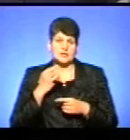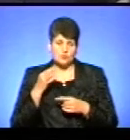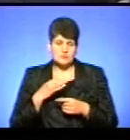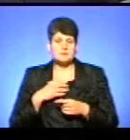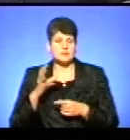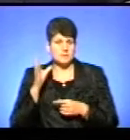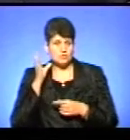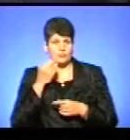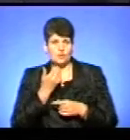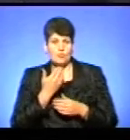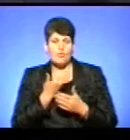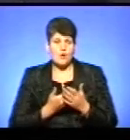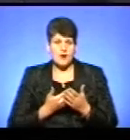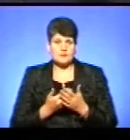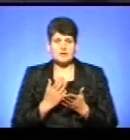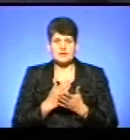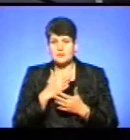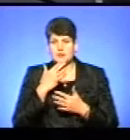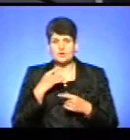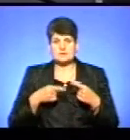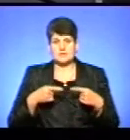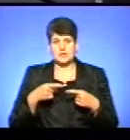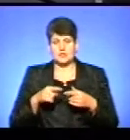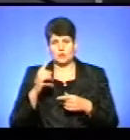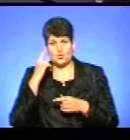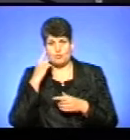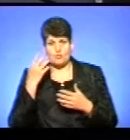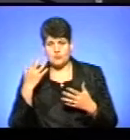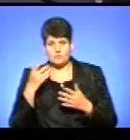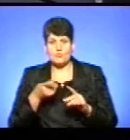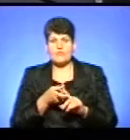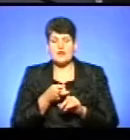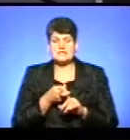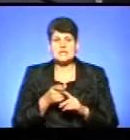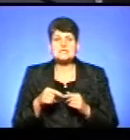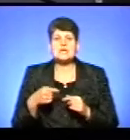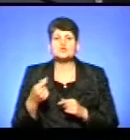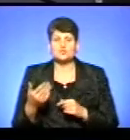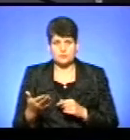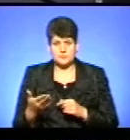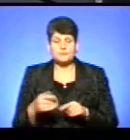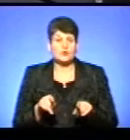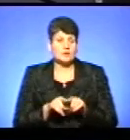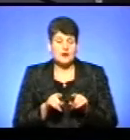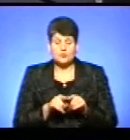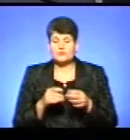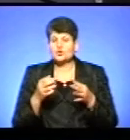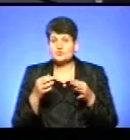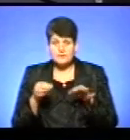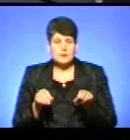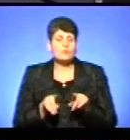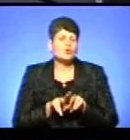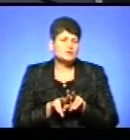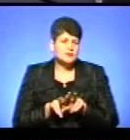прислуховуємося до його парад, але є багато спірних думок, пов'язаних з наступним. Такі самі дозволи по таких самих